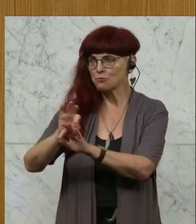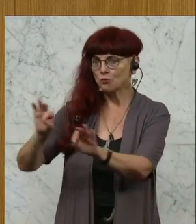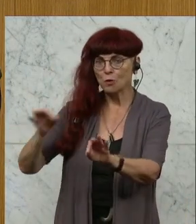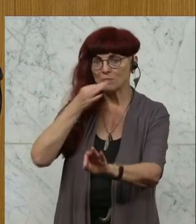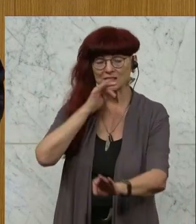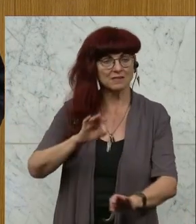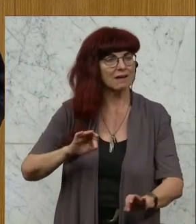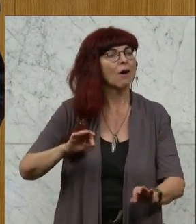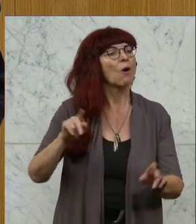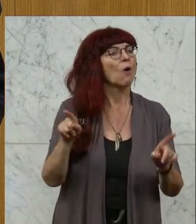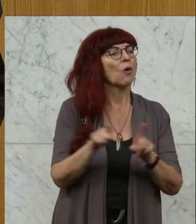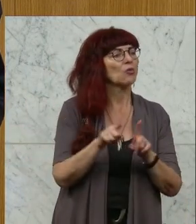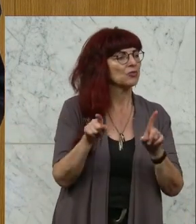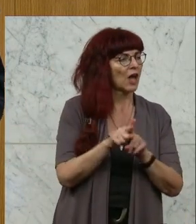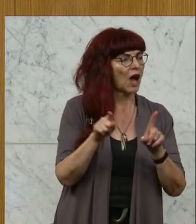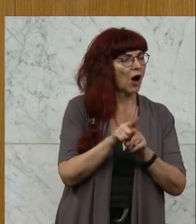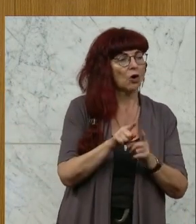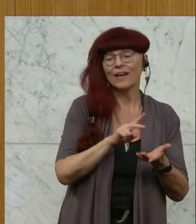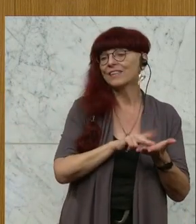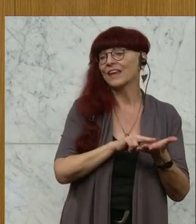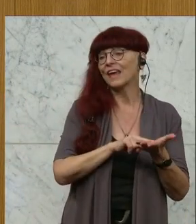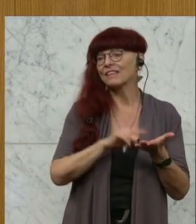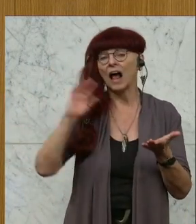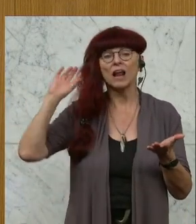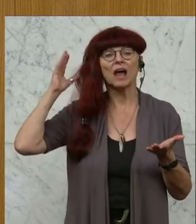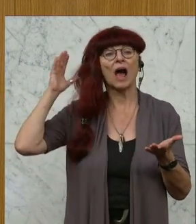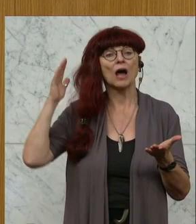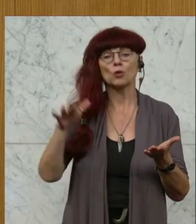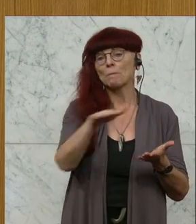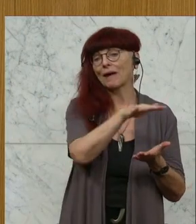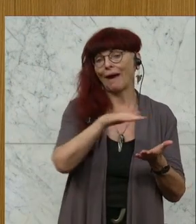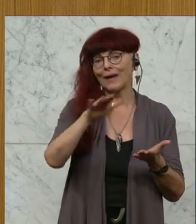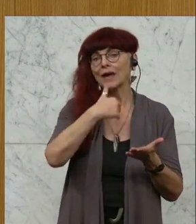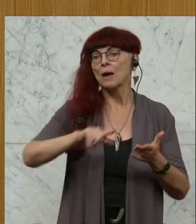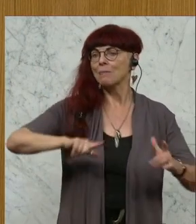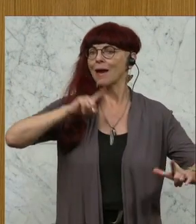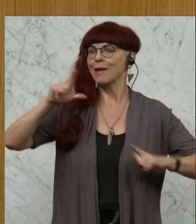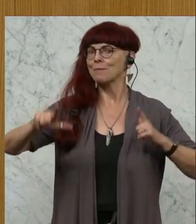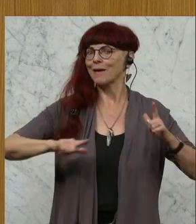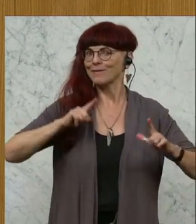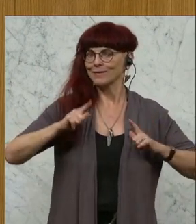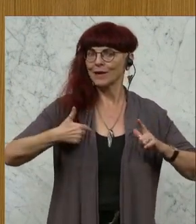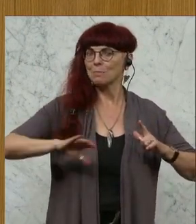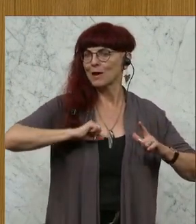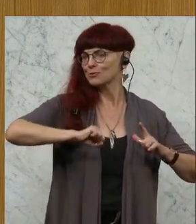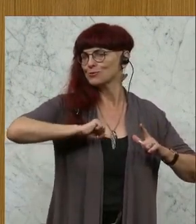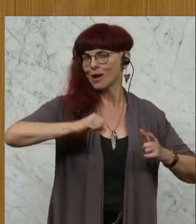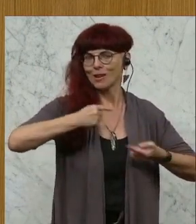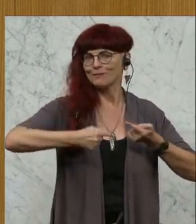beschleunigt den Digitalradio-Bereich. In diesem Sinne bitte ich um Annahme des vorliegenden Entwurfs.